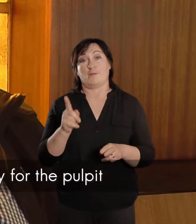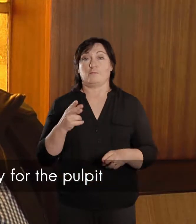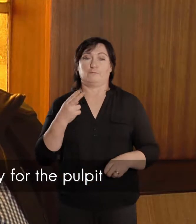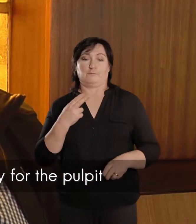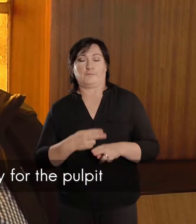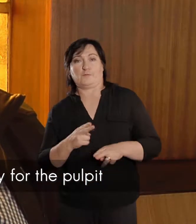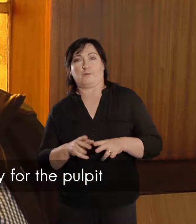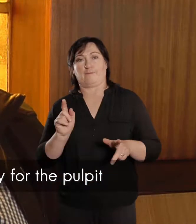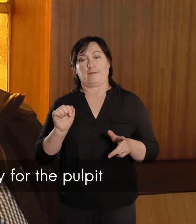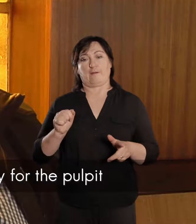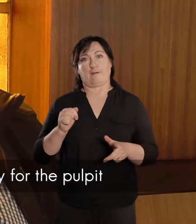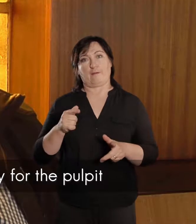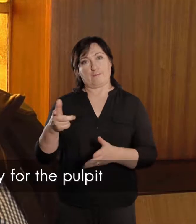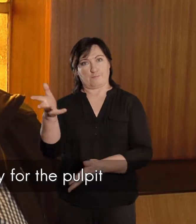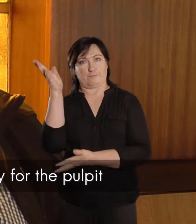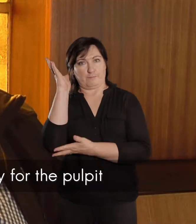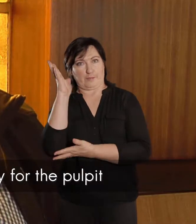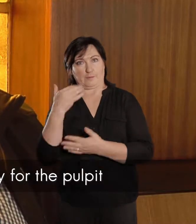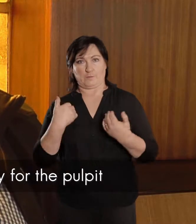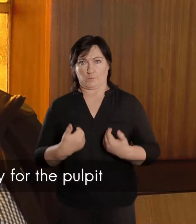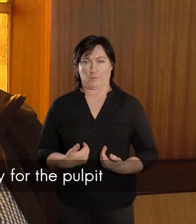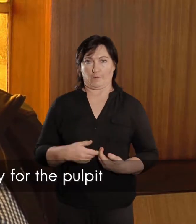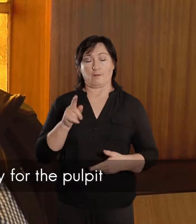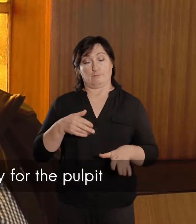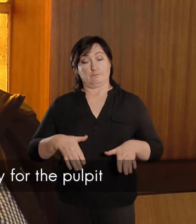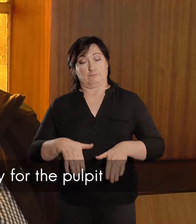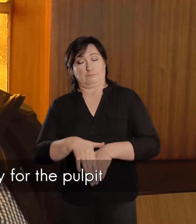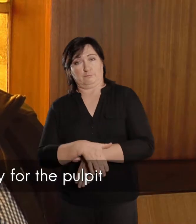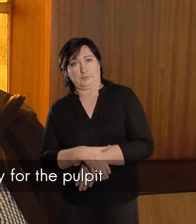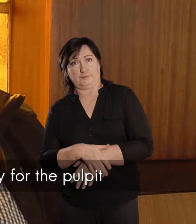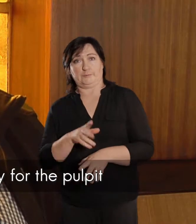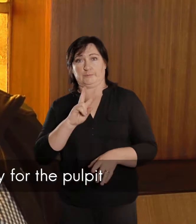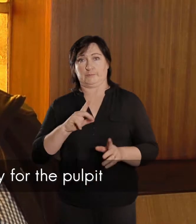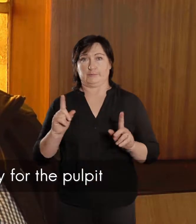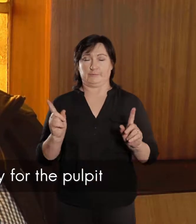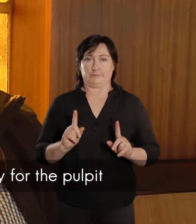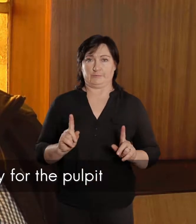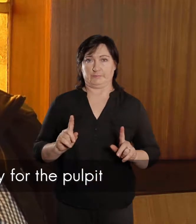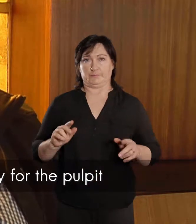omrecht gemaakt het, vir die kansel, dat hy vir omrecht aangetrek.